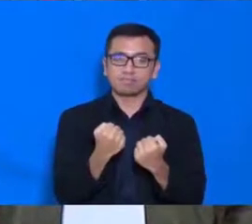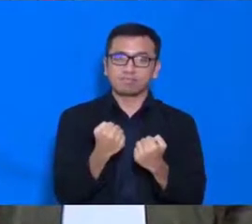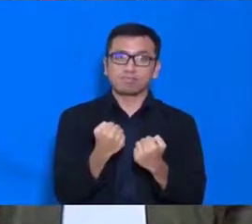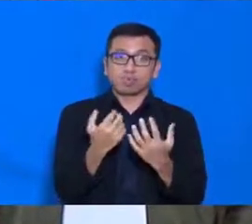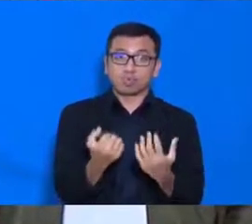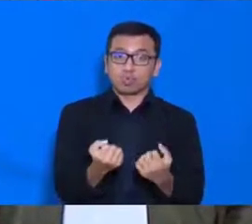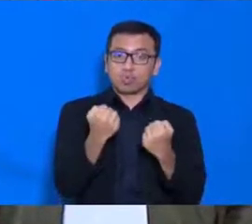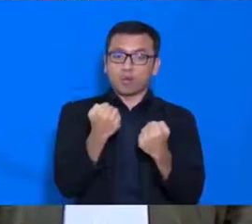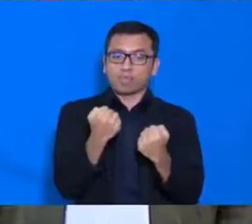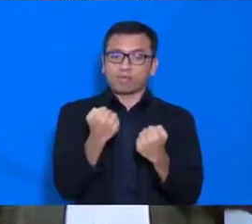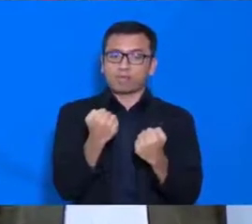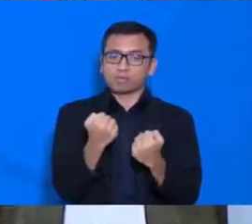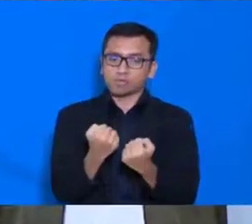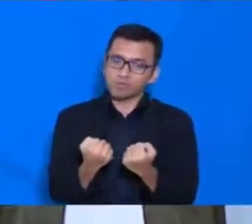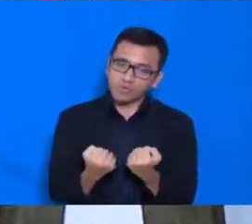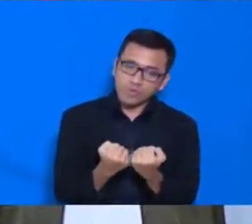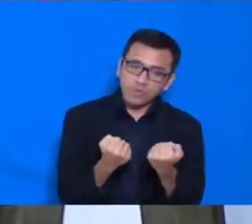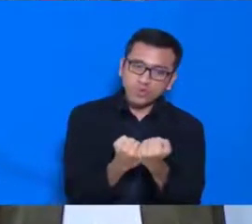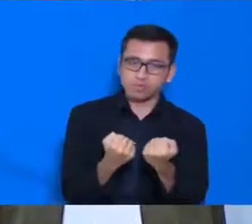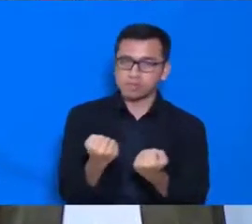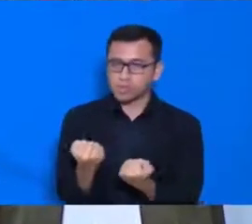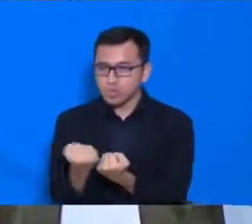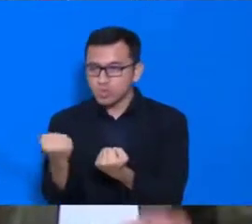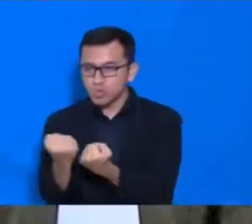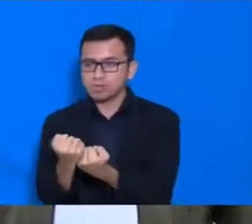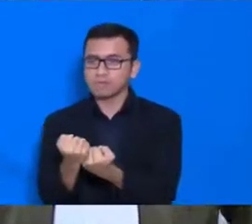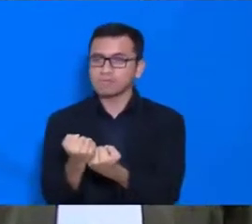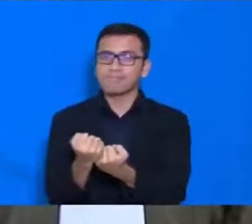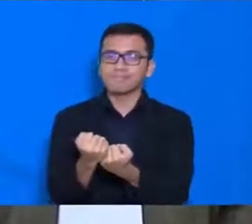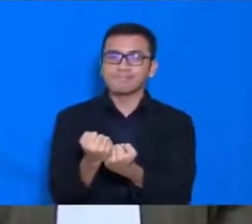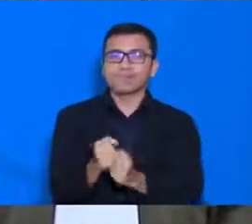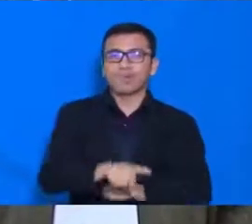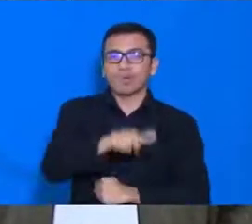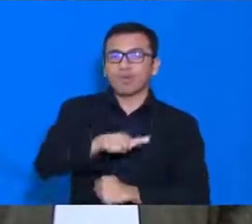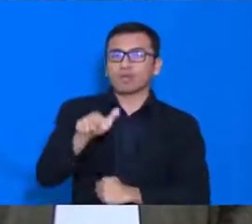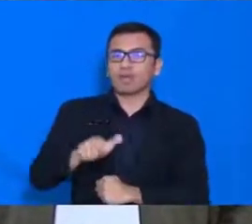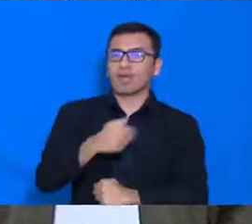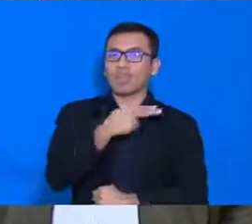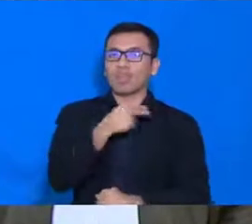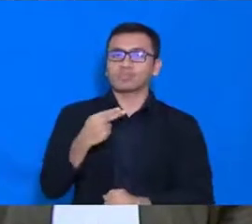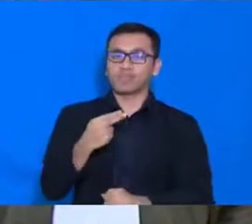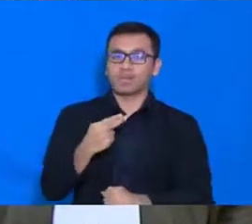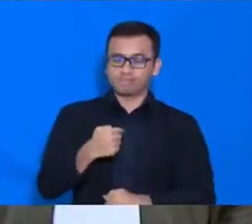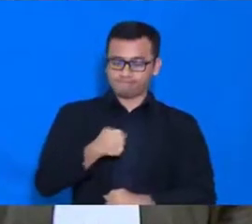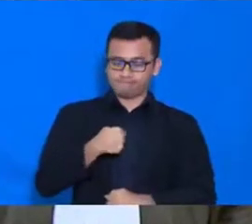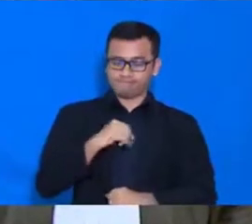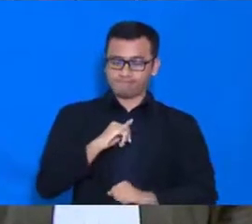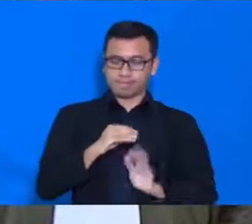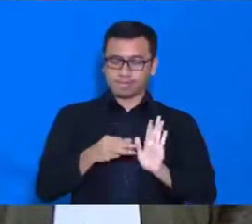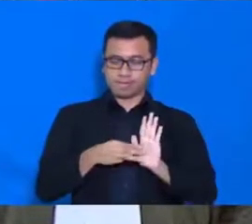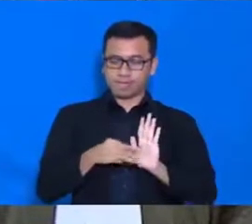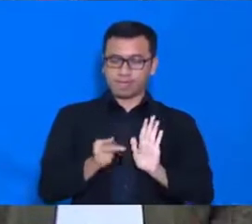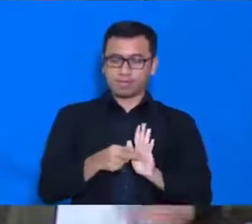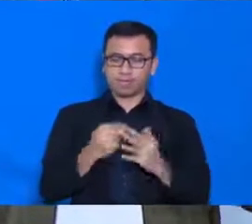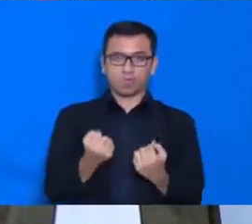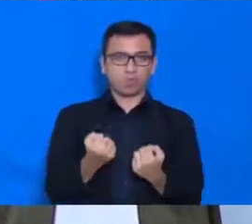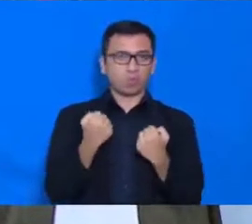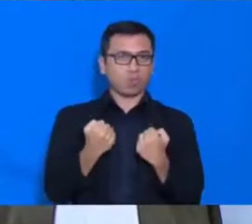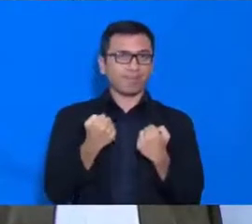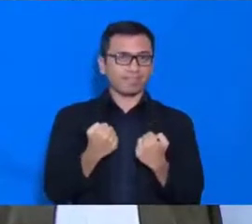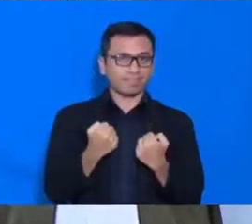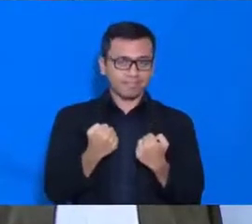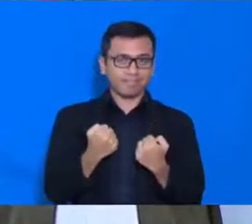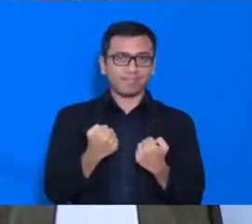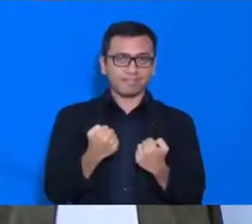meningkatkan moral bangsa, sehingga imunitas dari bangsa kita bagus, dan dengan imunitas tubuh yang tinggi,